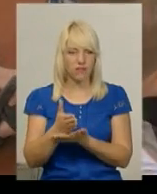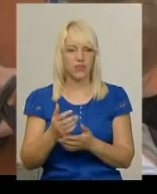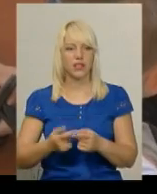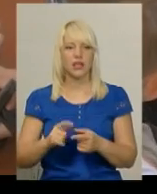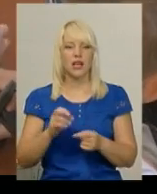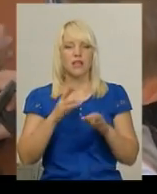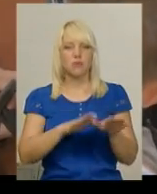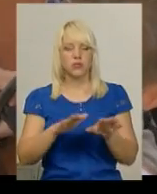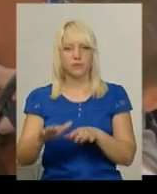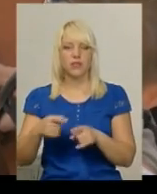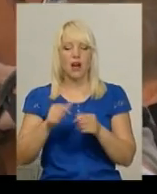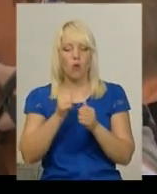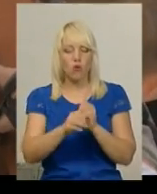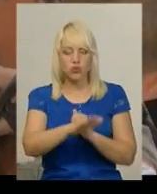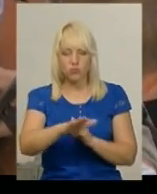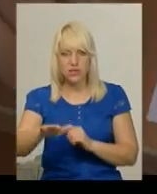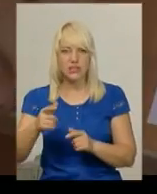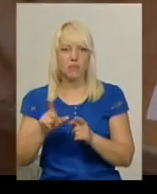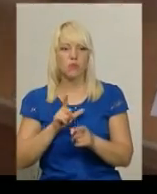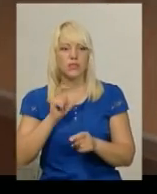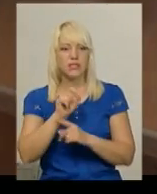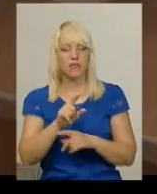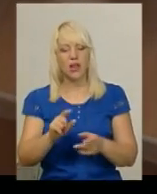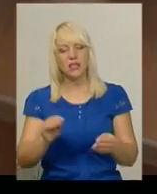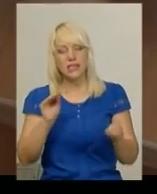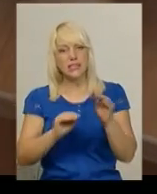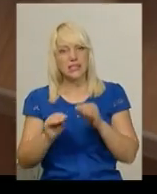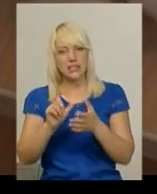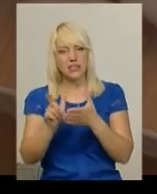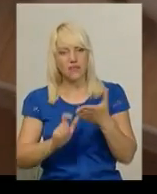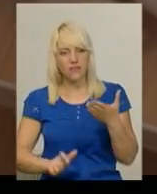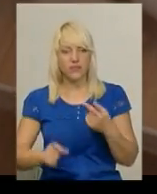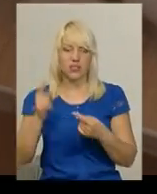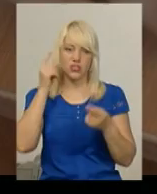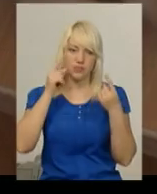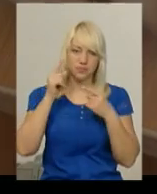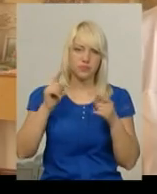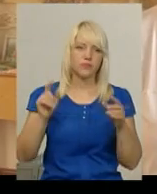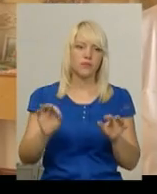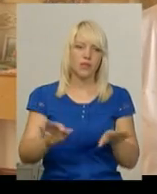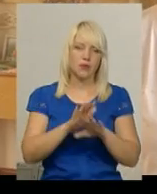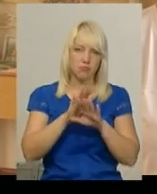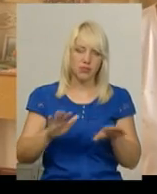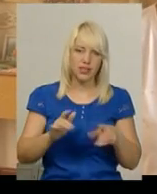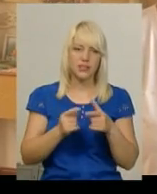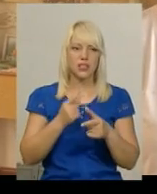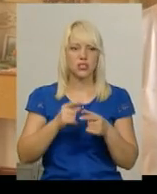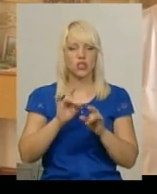кожній локації для учасників підготували завдання – скласти вірш, відгадати пісню чи розповісти про рідне місто. Одна – це